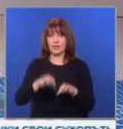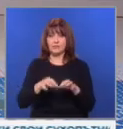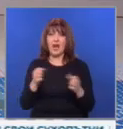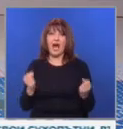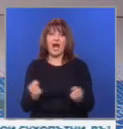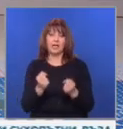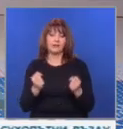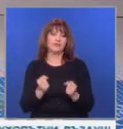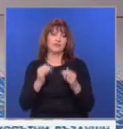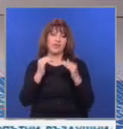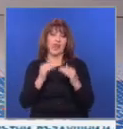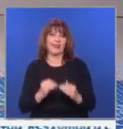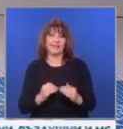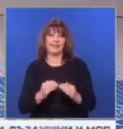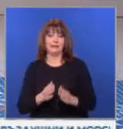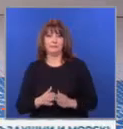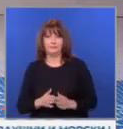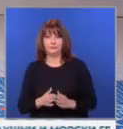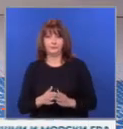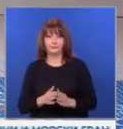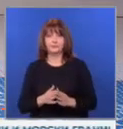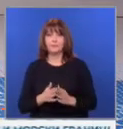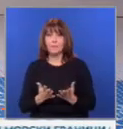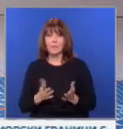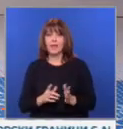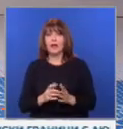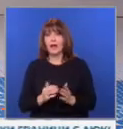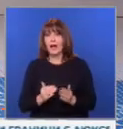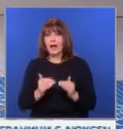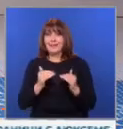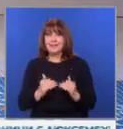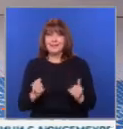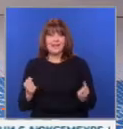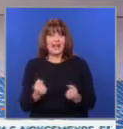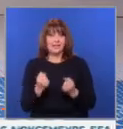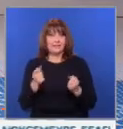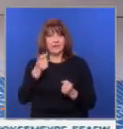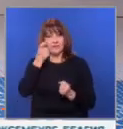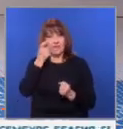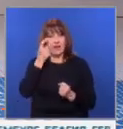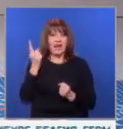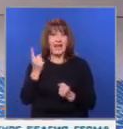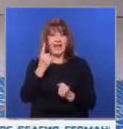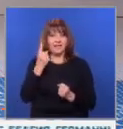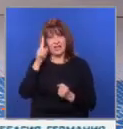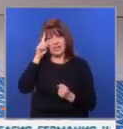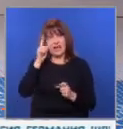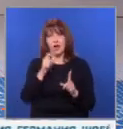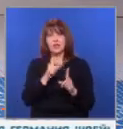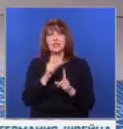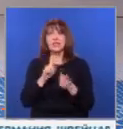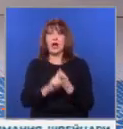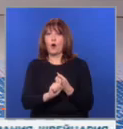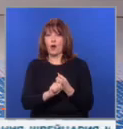изключително ниска. На фона на изключително ниската активност във Варна, една избирателка Русица Колева